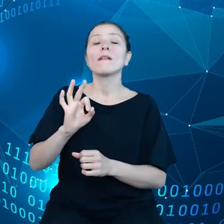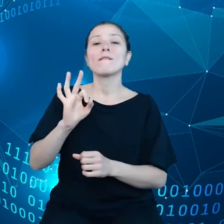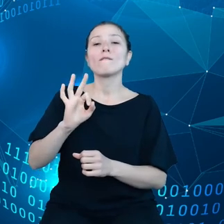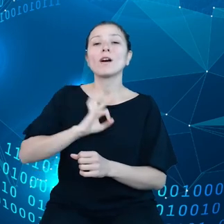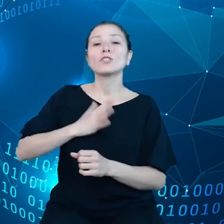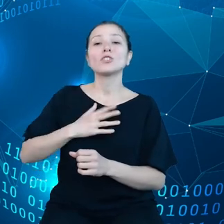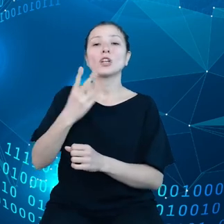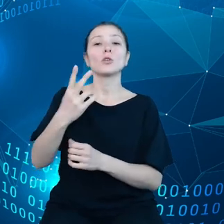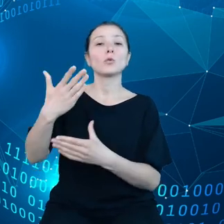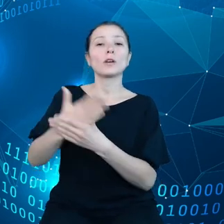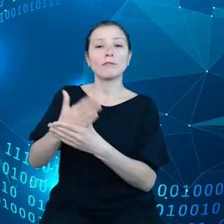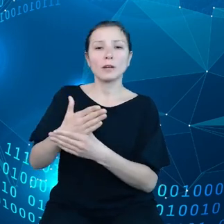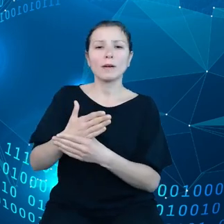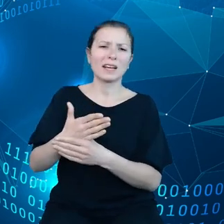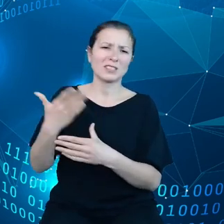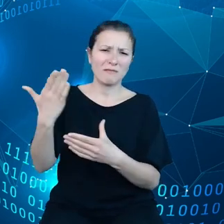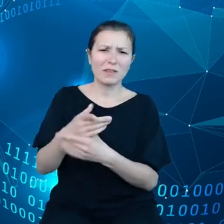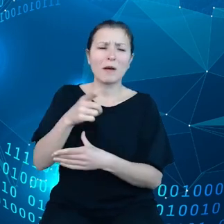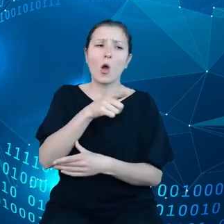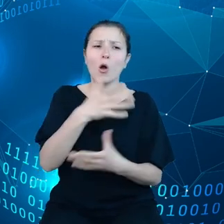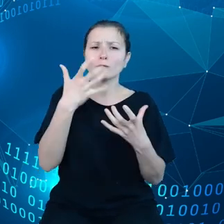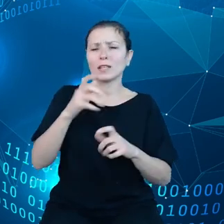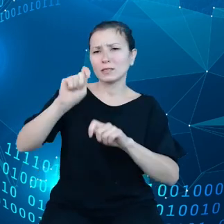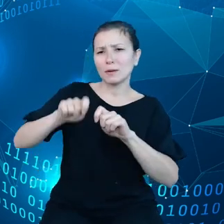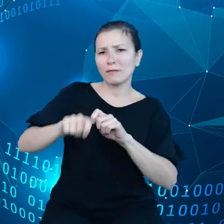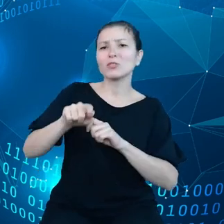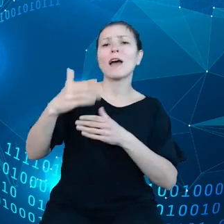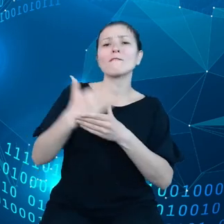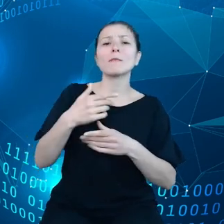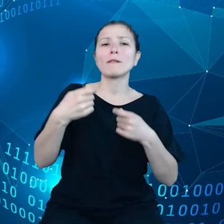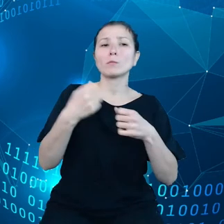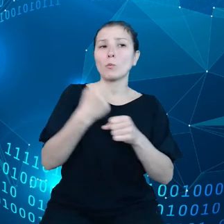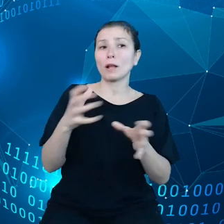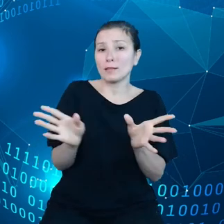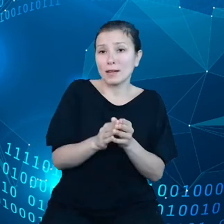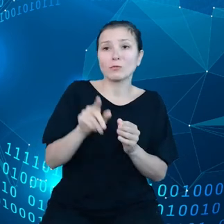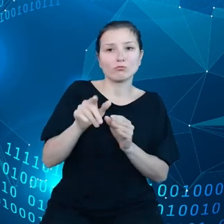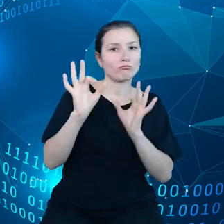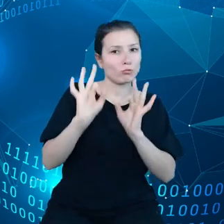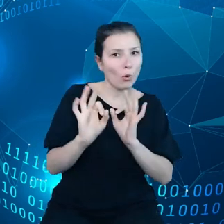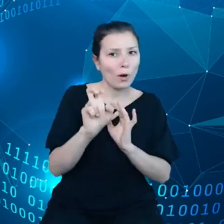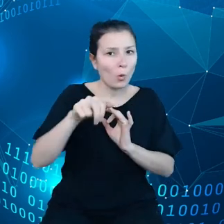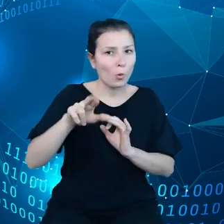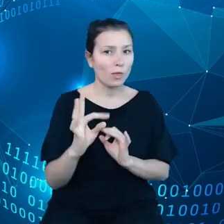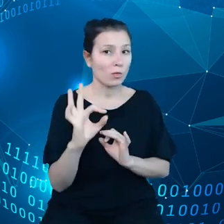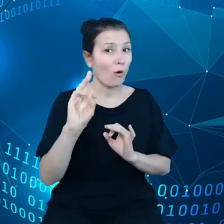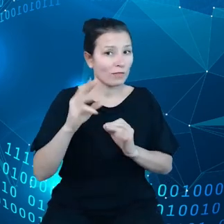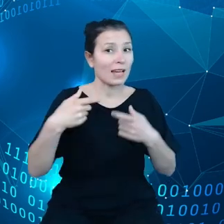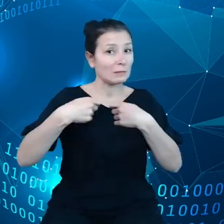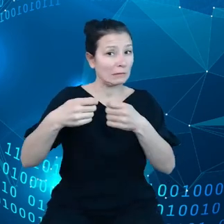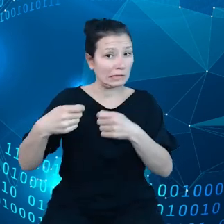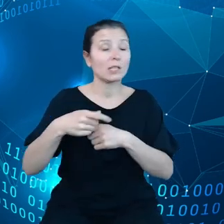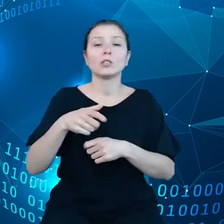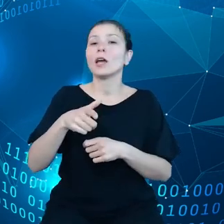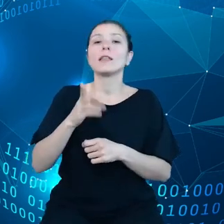Znowu chcę sprawdzić kontrahenta, chcę być pewny, że ta hurtownia jest stabilną firmą, która nie zniknie, która